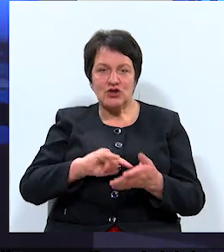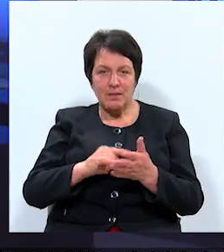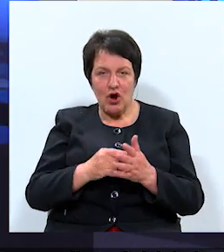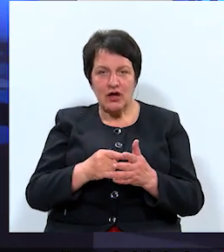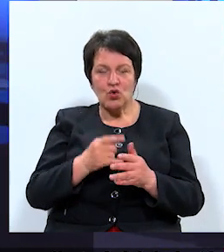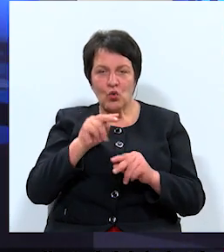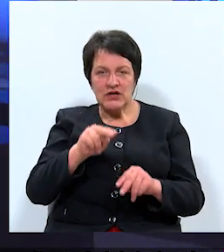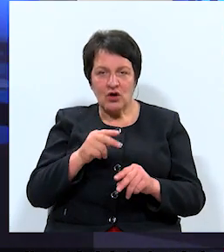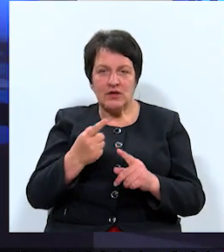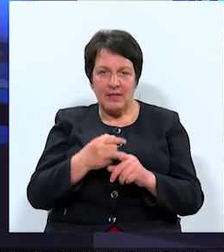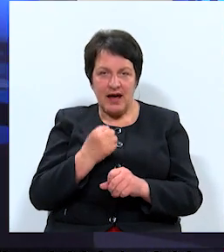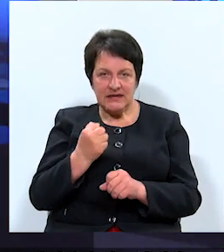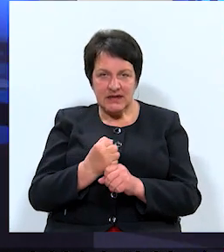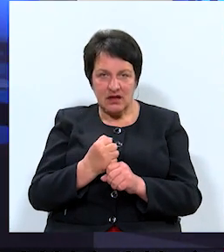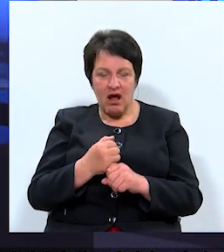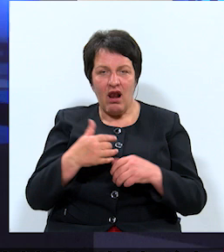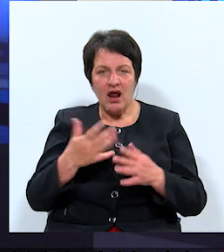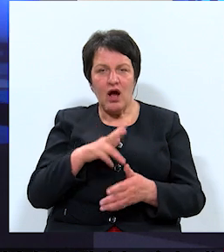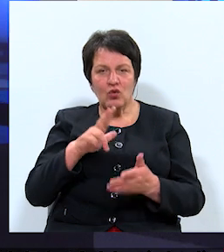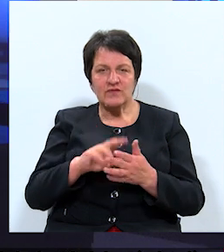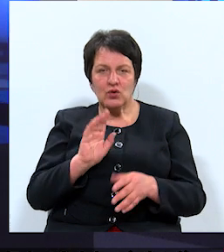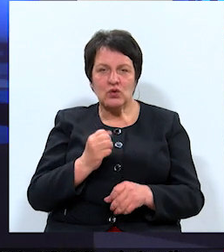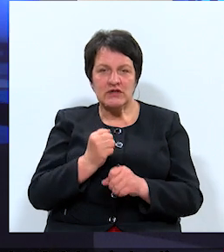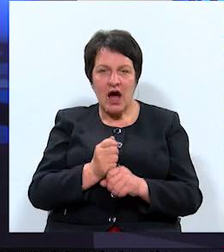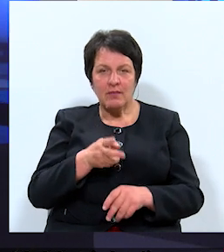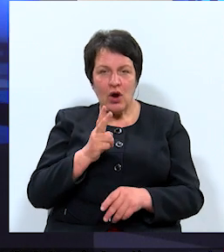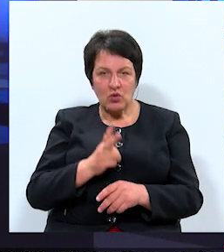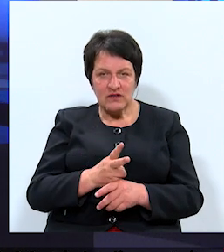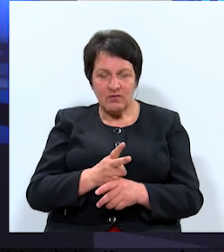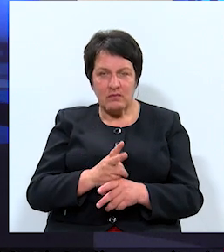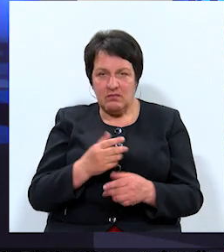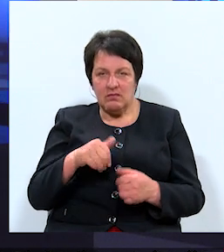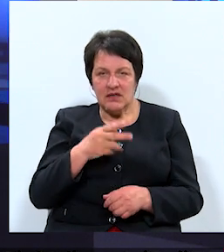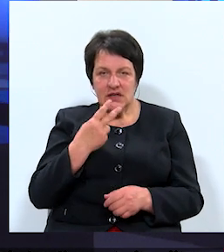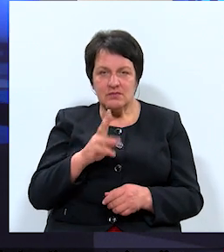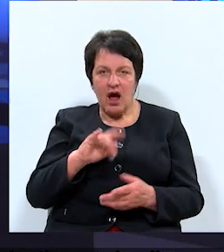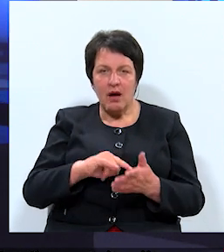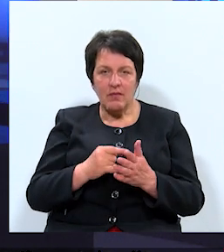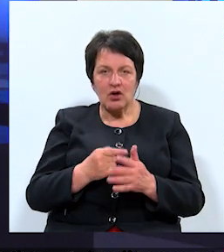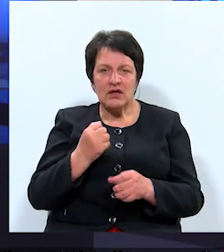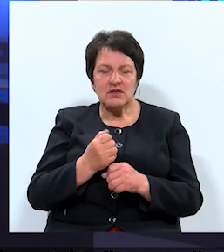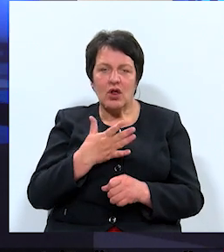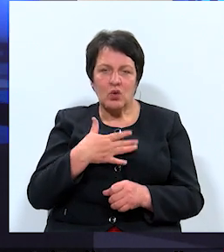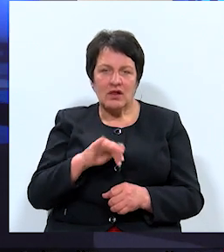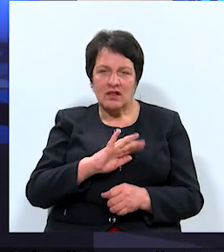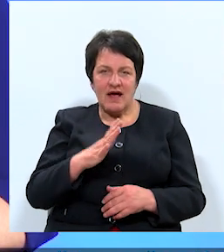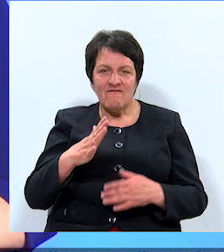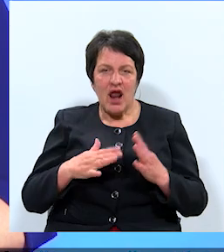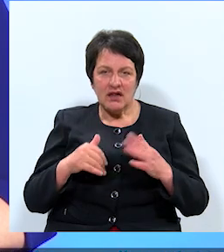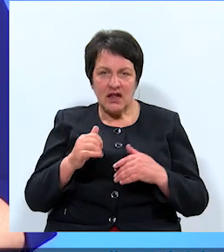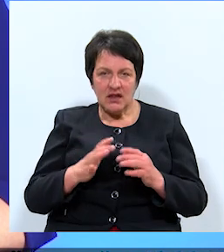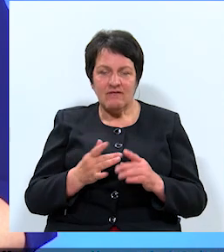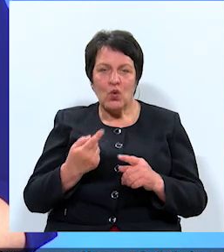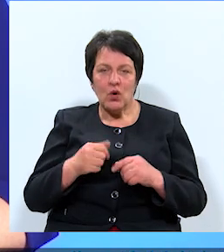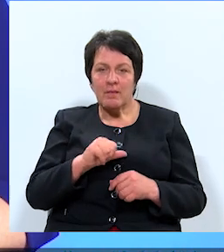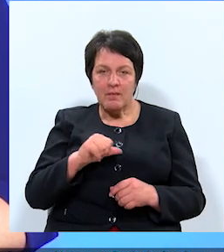izstrādē. Lielāk uzsver likt uz darbu uzdevumiem, jo ko mēs redzam, ka projekta tiek izstrādāt ļoti nekvalitatīvu. Līdz